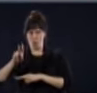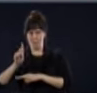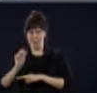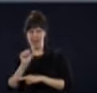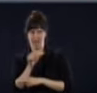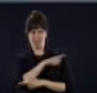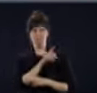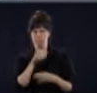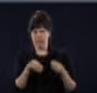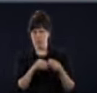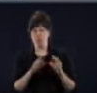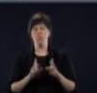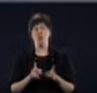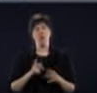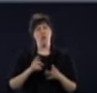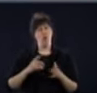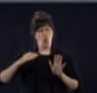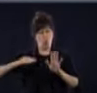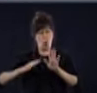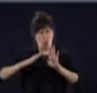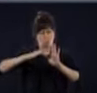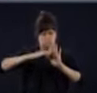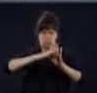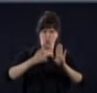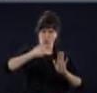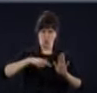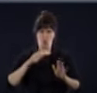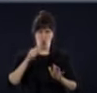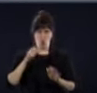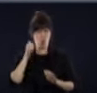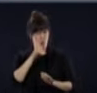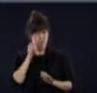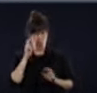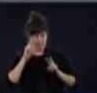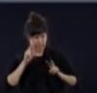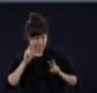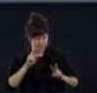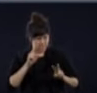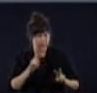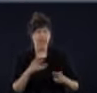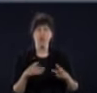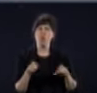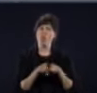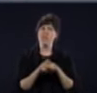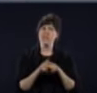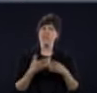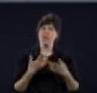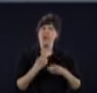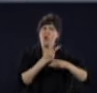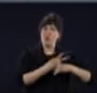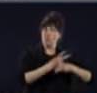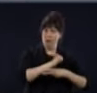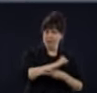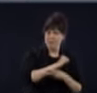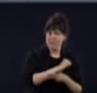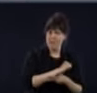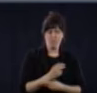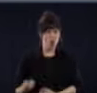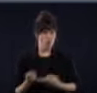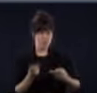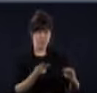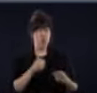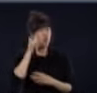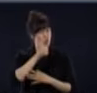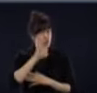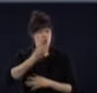courbe, mais on suit également les hospitalisations en général, puis les soins intensifs. Et on voit qu'il une